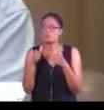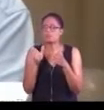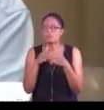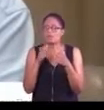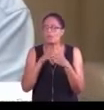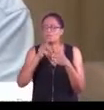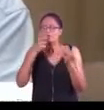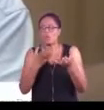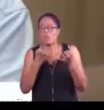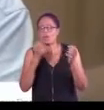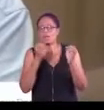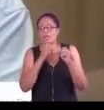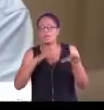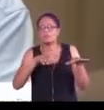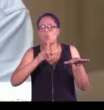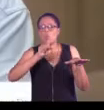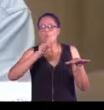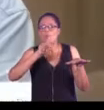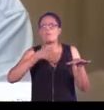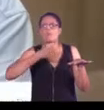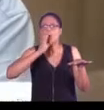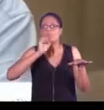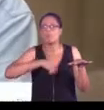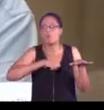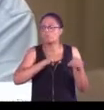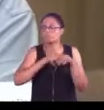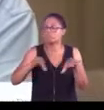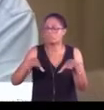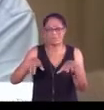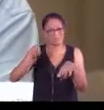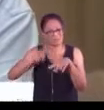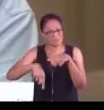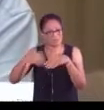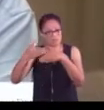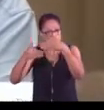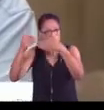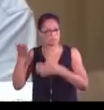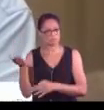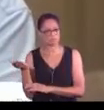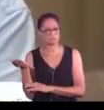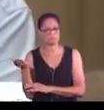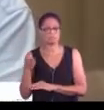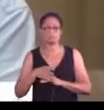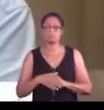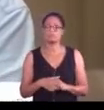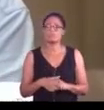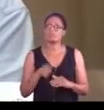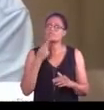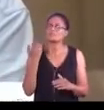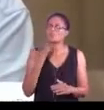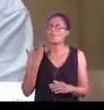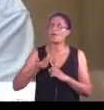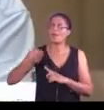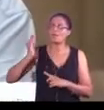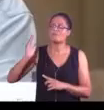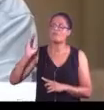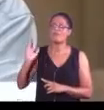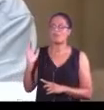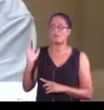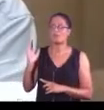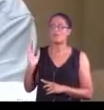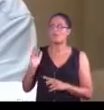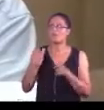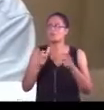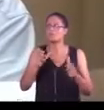réseau d'eau potable, alors que normalement on avait mal le droit de construire. Donc ça veut dire que par le passé, la